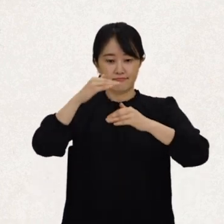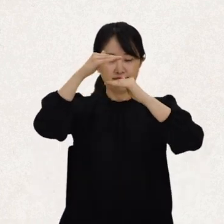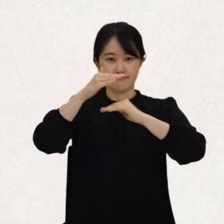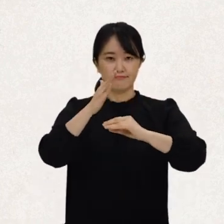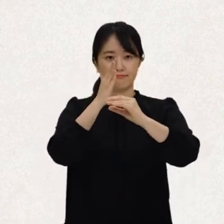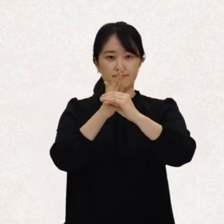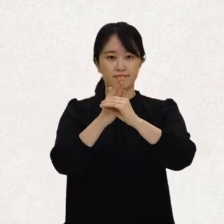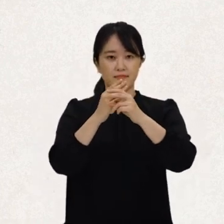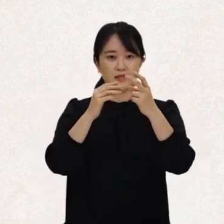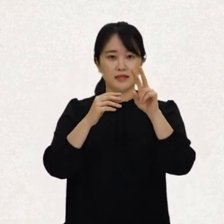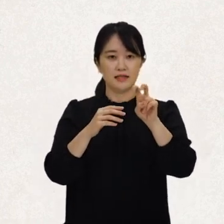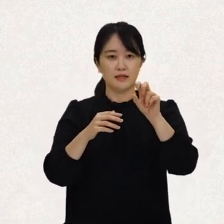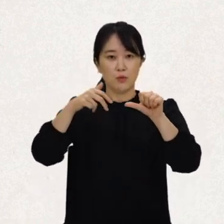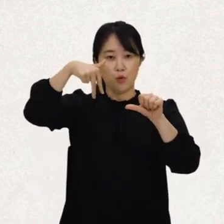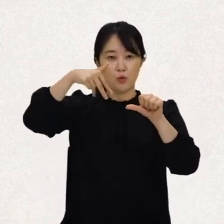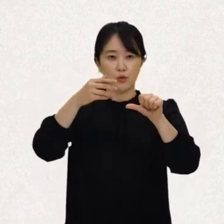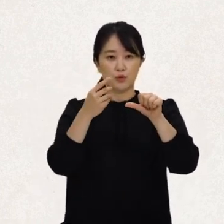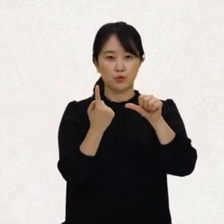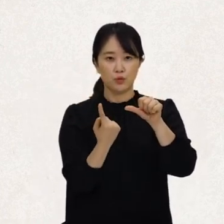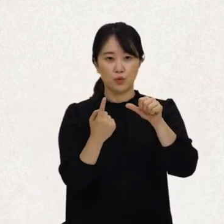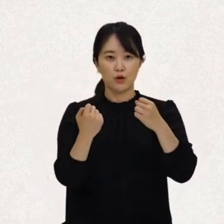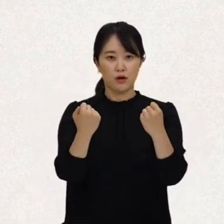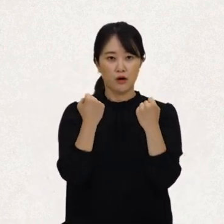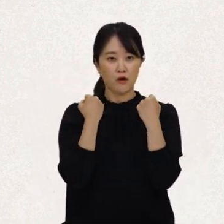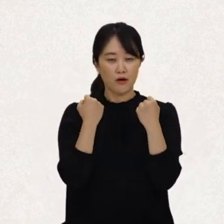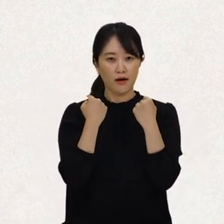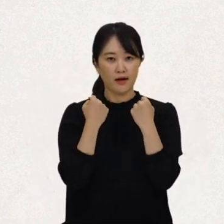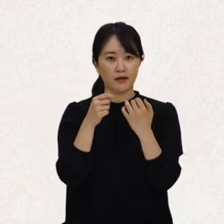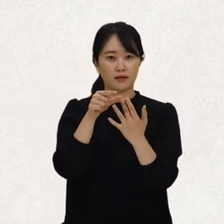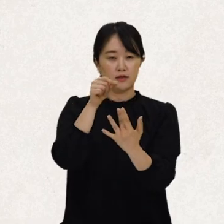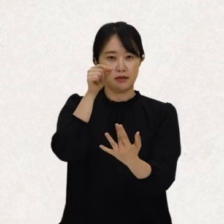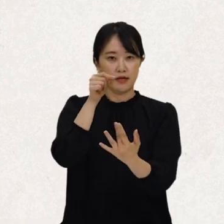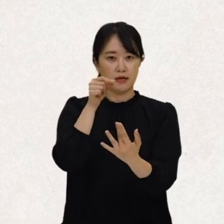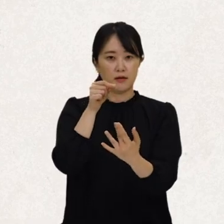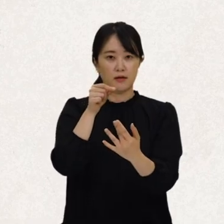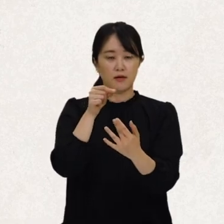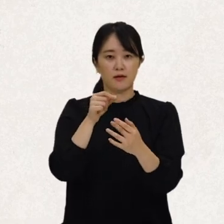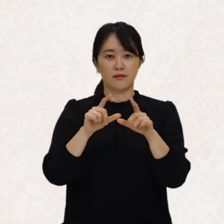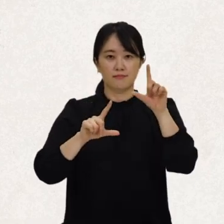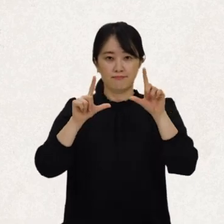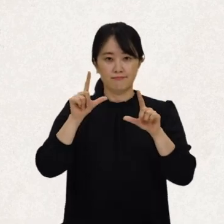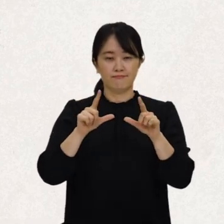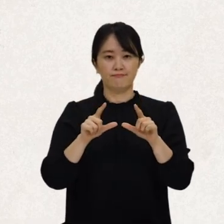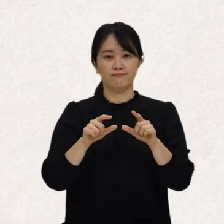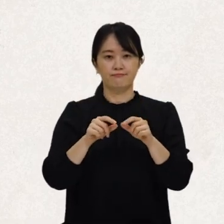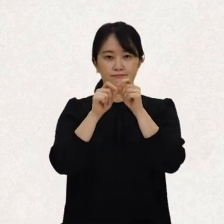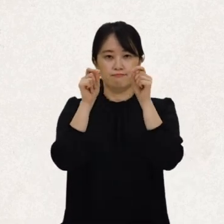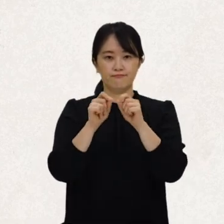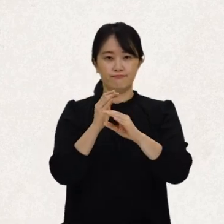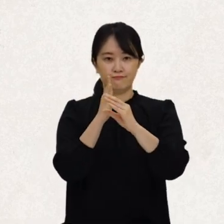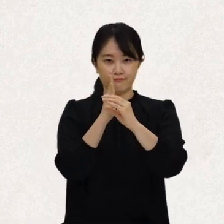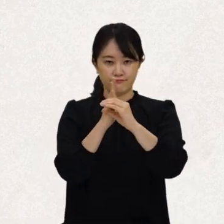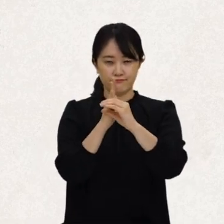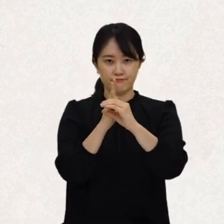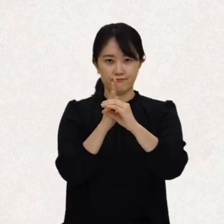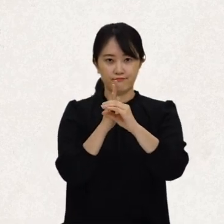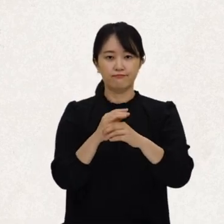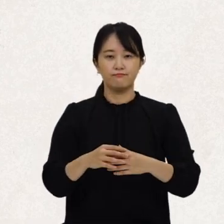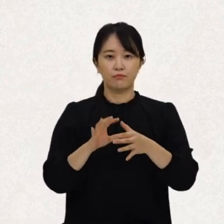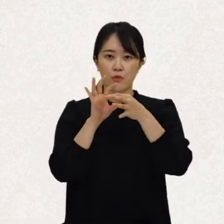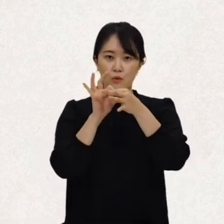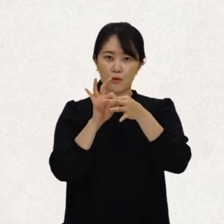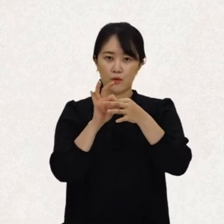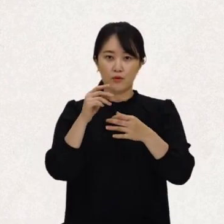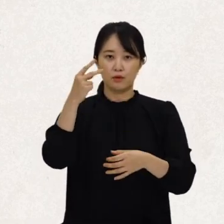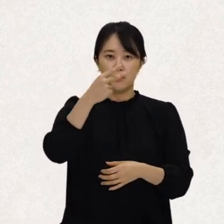제25조 건강조항의 이항과 선택의정서는 비준을 유보하고 있어요. 이와 관련해서